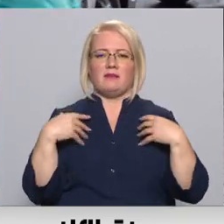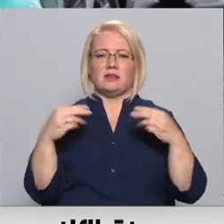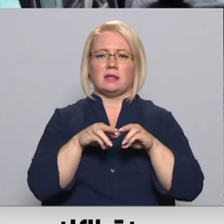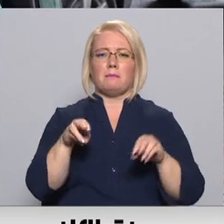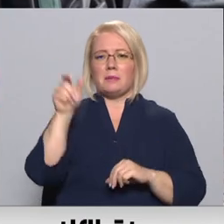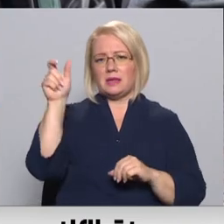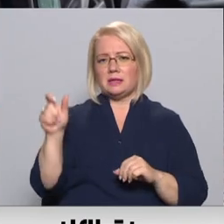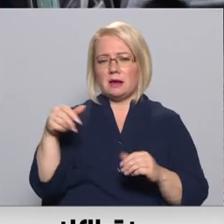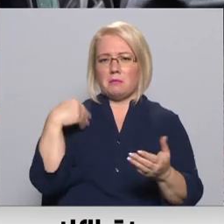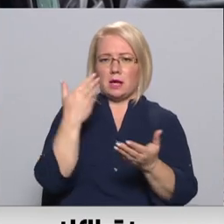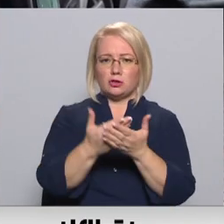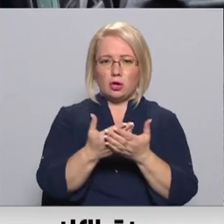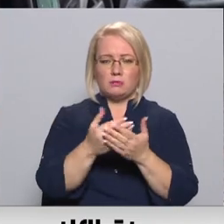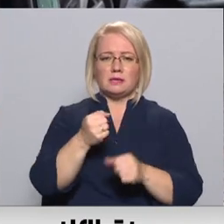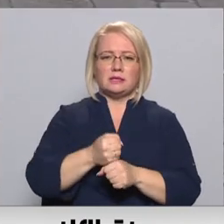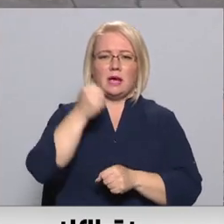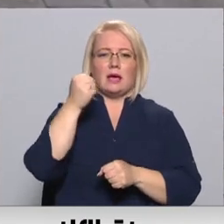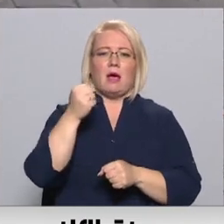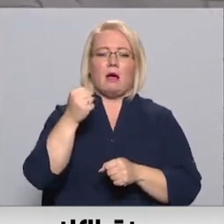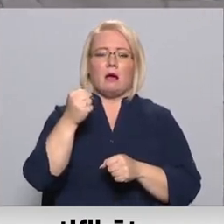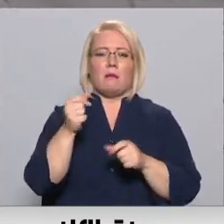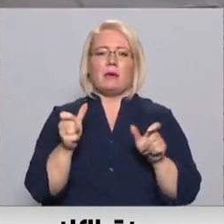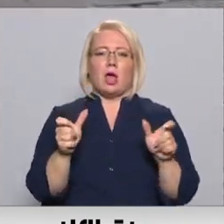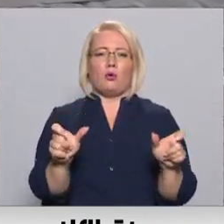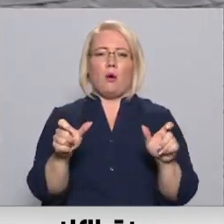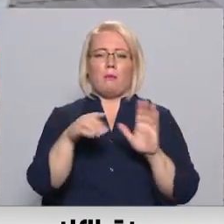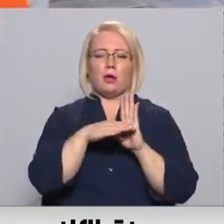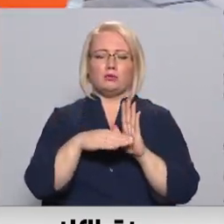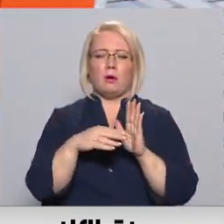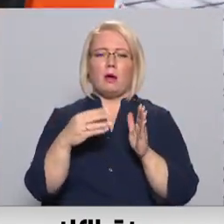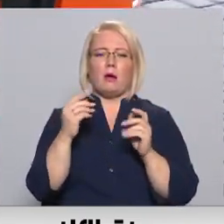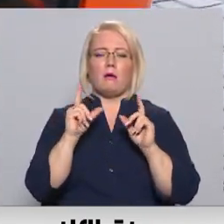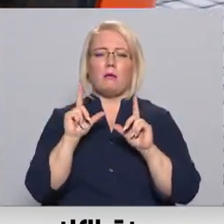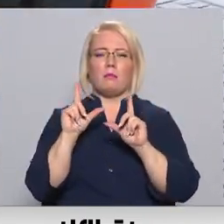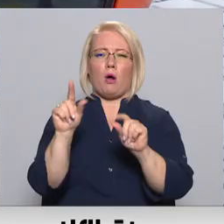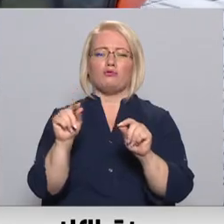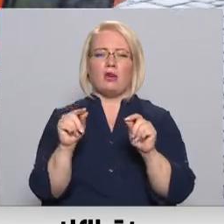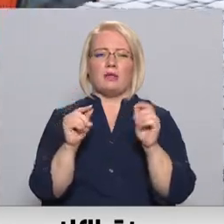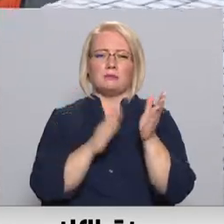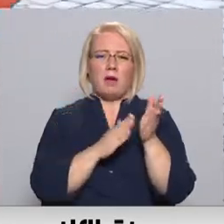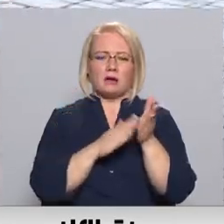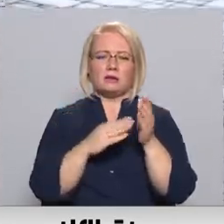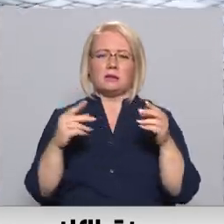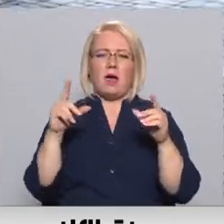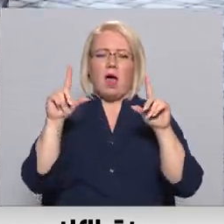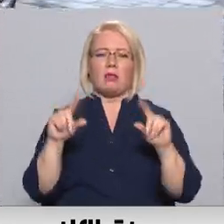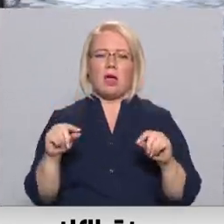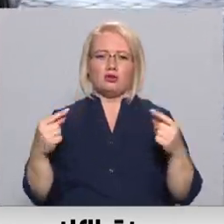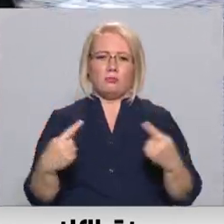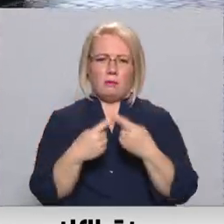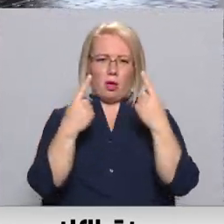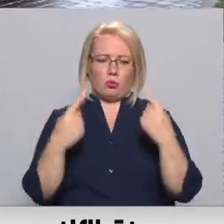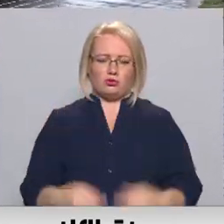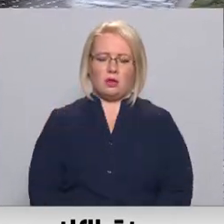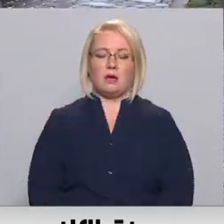Daniela Pauļuta priekšlikums stingrākam ierobežojumam braukšanas maksas atlaižu piemērošanai. Dīnieki Miljanova, Tenis